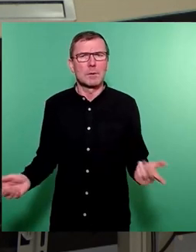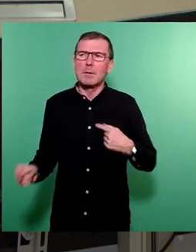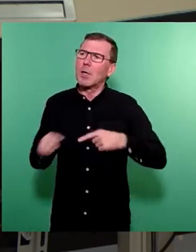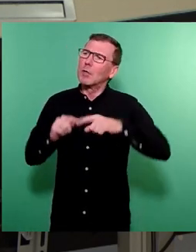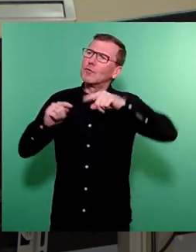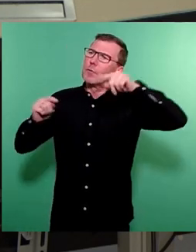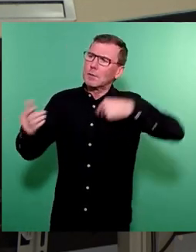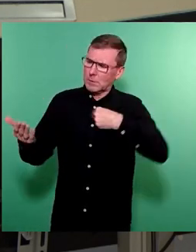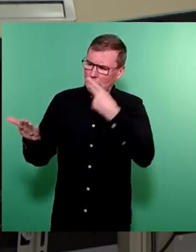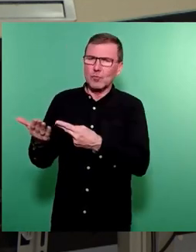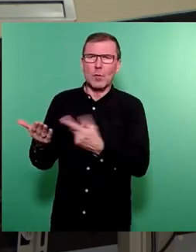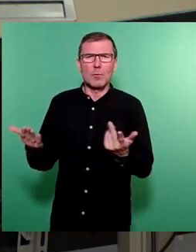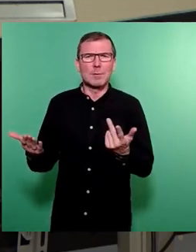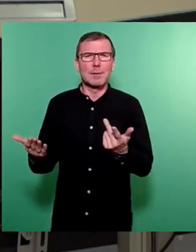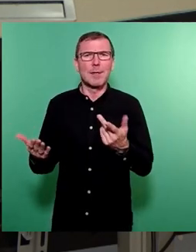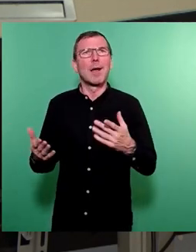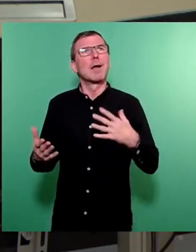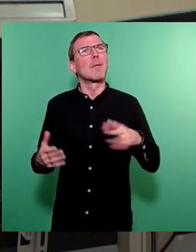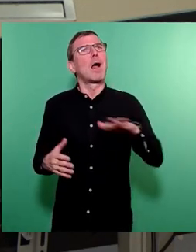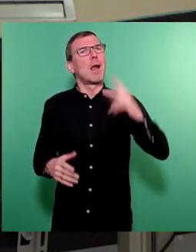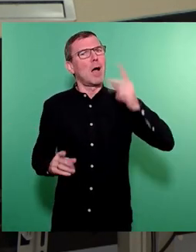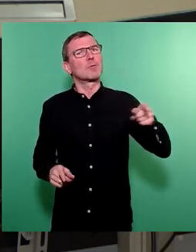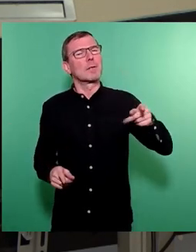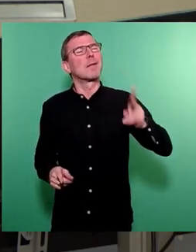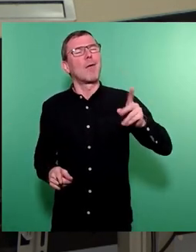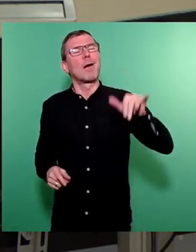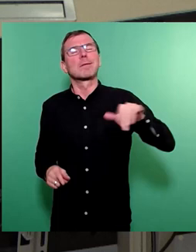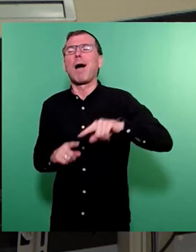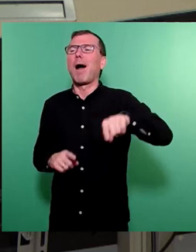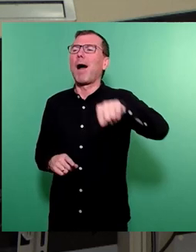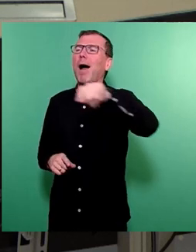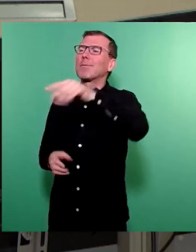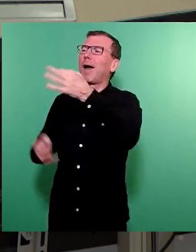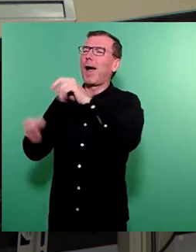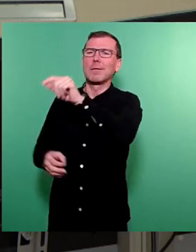angeschaut. Es gibt es ja zum Glück nicht nur von der Landeshauptstadt, sondern auch aus anderen Anfragen.